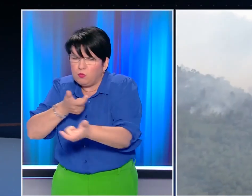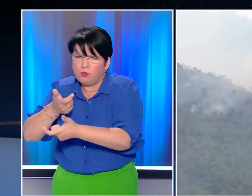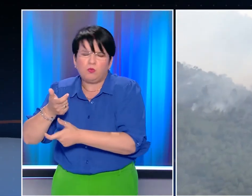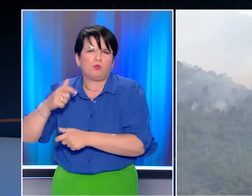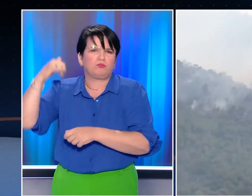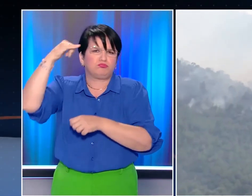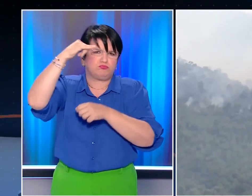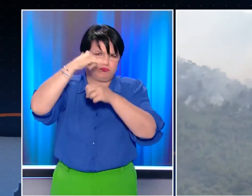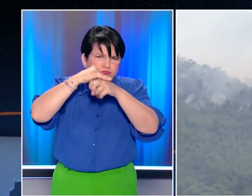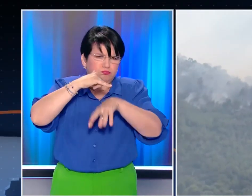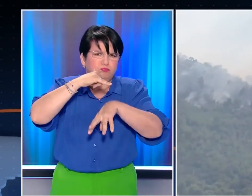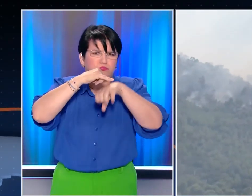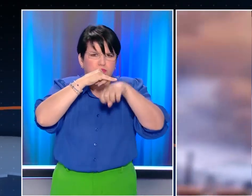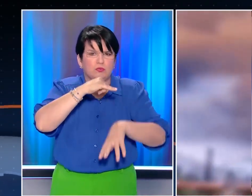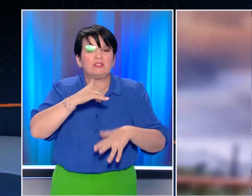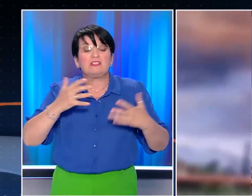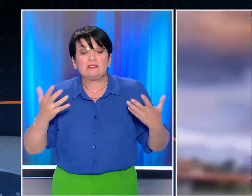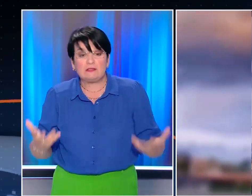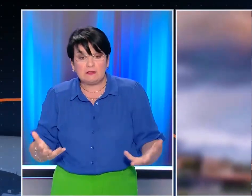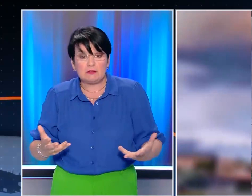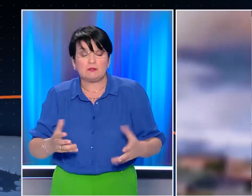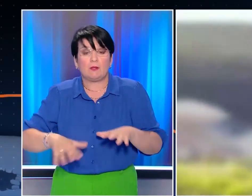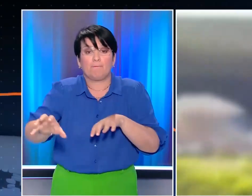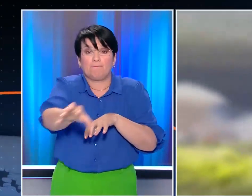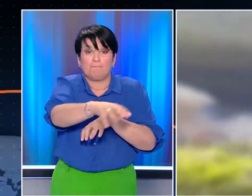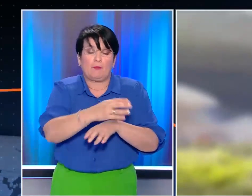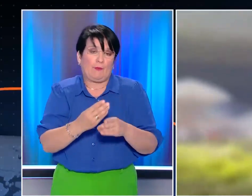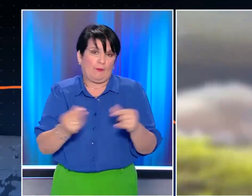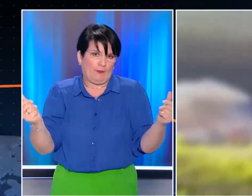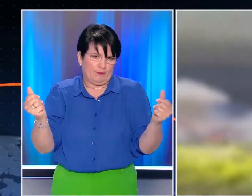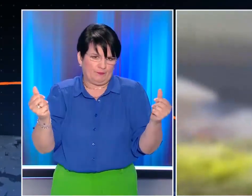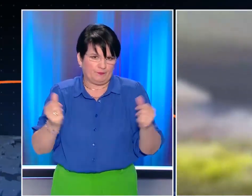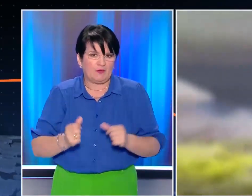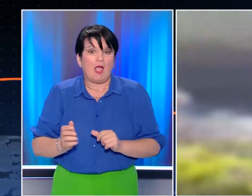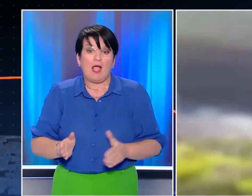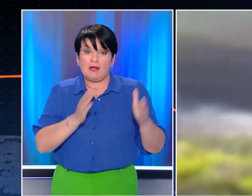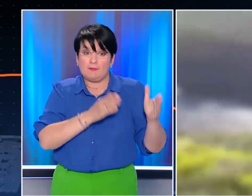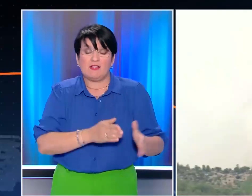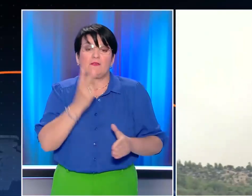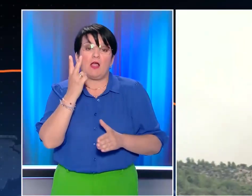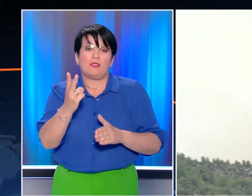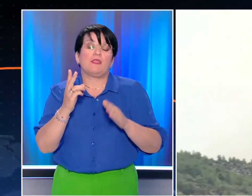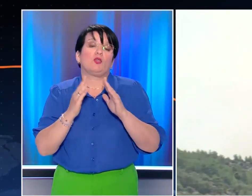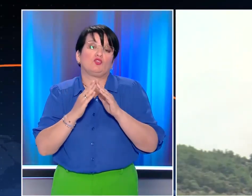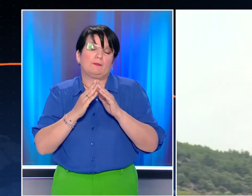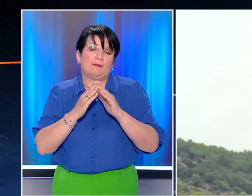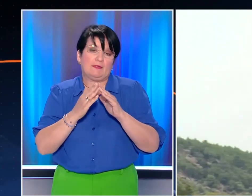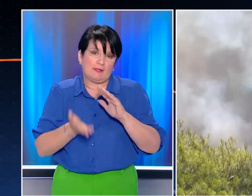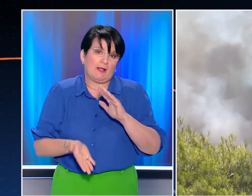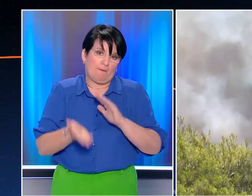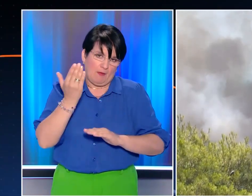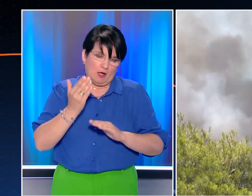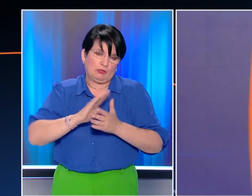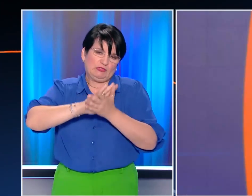τα ενέρια μέσα Με αποτέλεσμα να μην υπάρχει πλέον ενεργό μέτωπο Από την Πυρκαγιά Κάηκαν τουλάχιστον δύο σπίτια